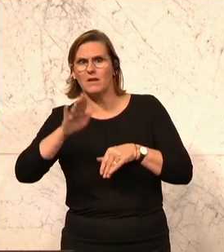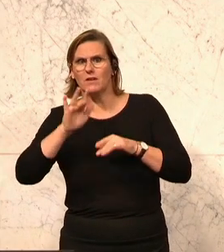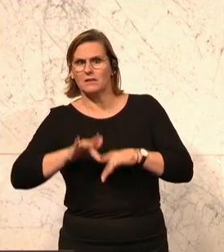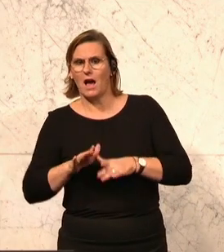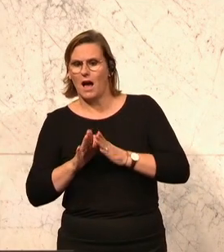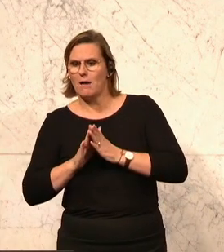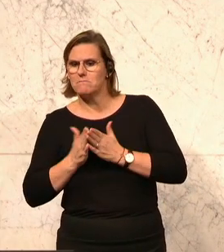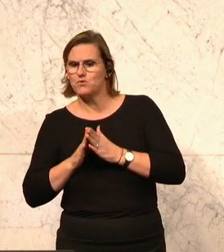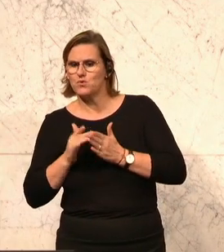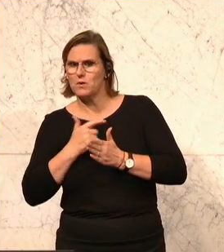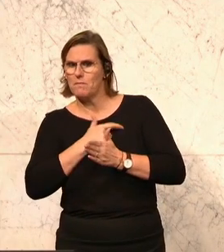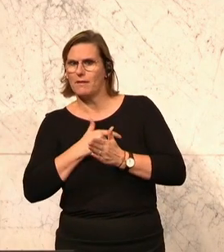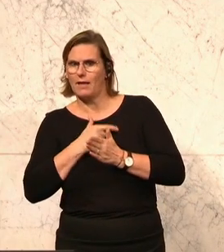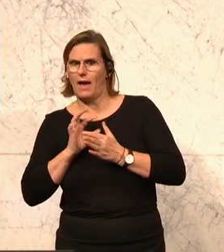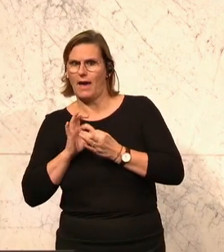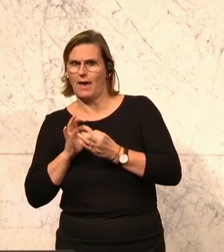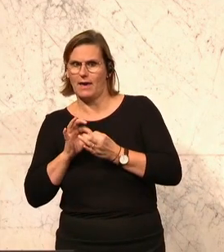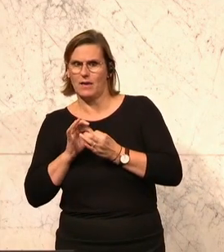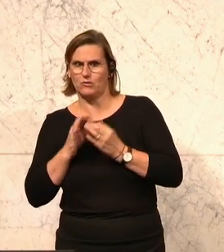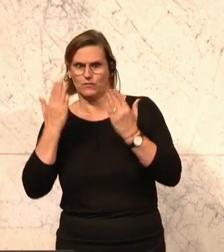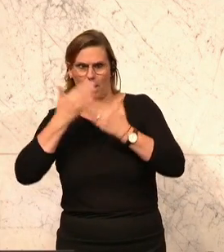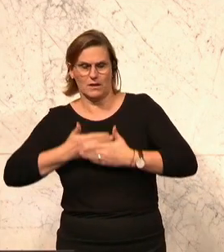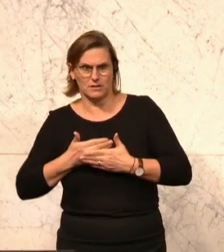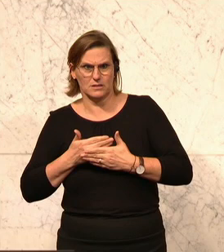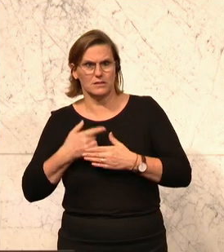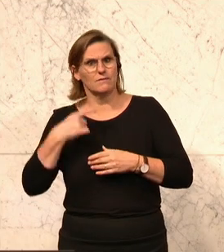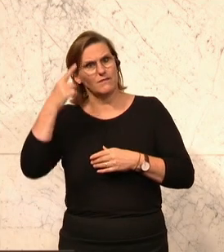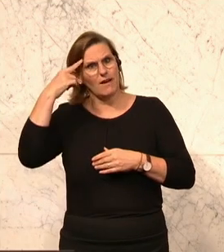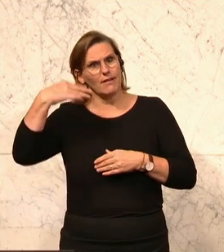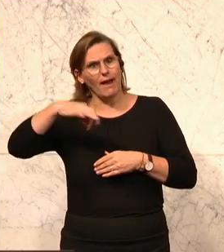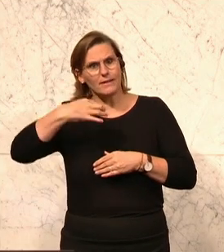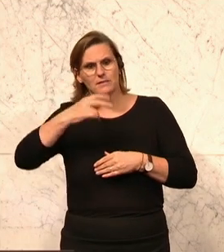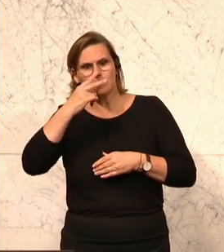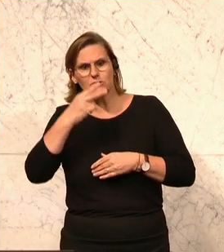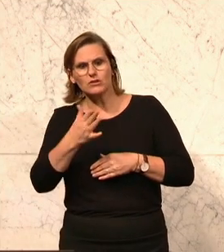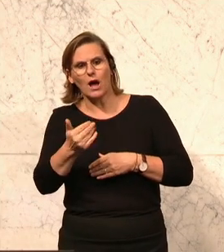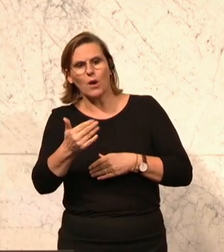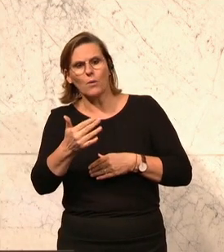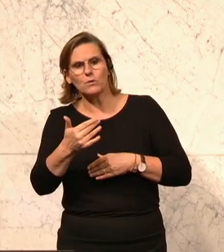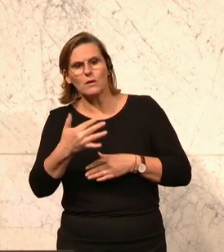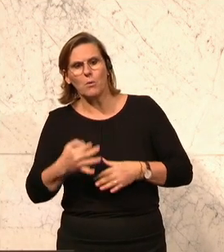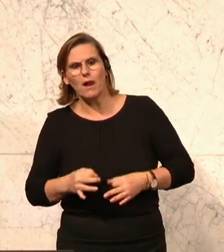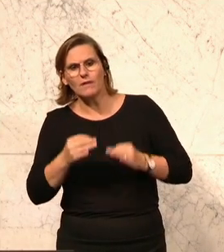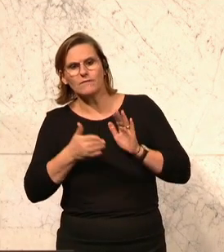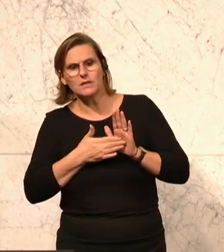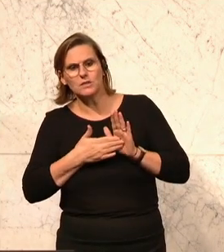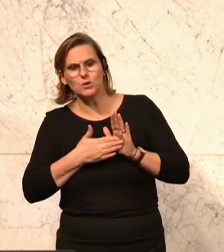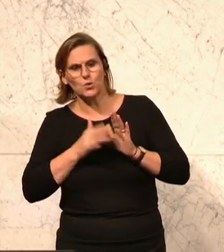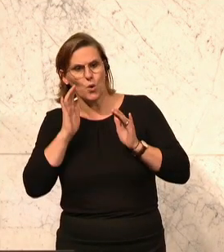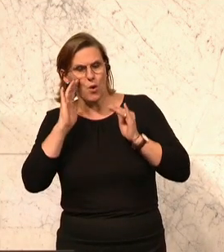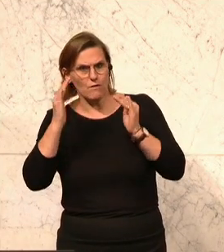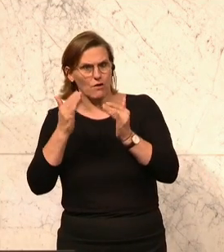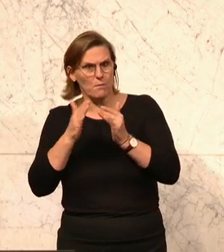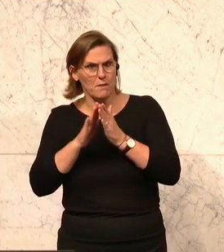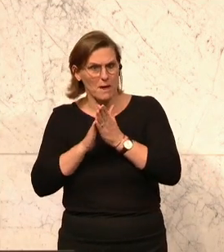haben. Und es fängt halt ganz oben an, dass der Bundespolizeidirektor die einzige Qualifikation, die der Herr Takac, glaube ich, mitgebracht hat, war ein ÖVP-Parteibuch.